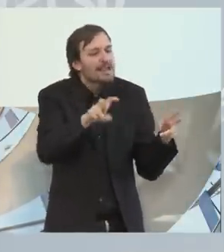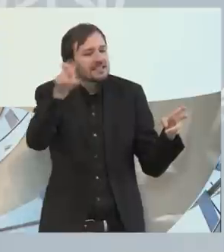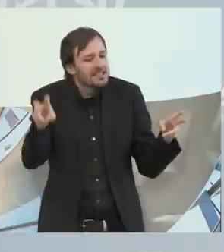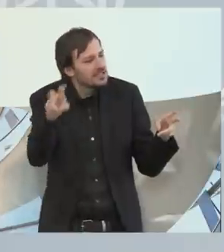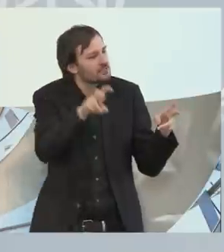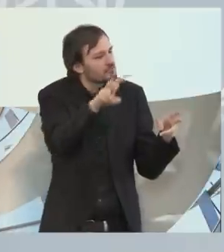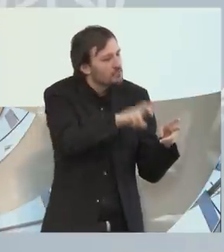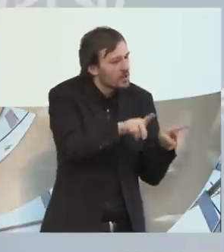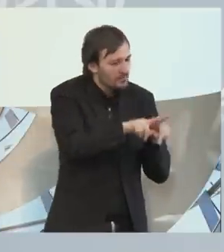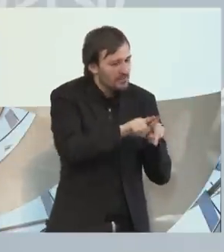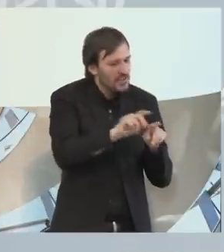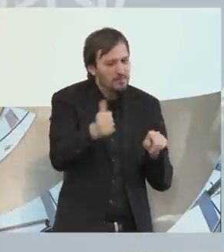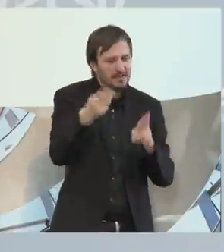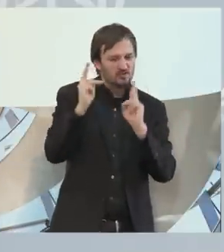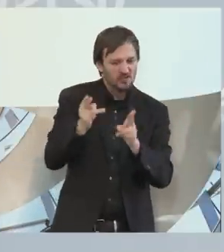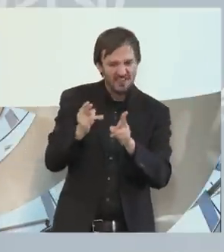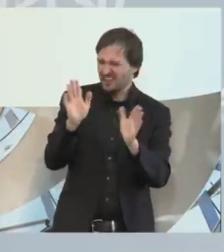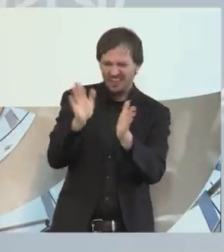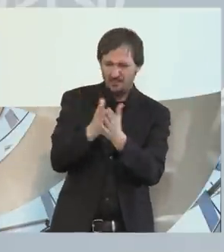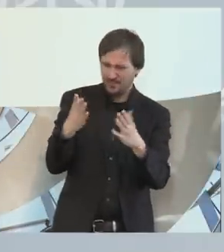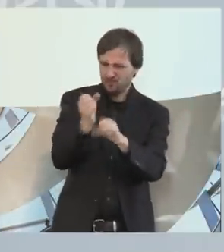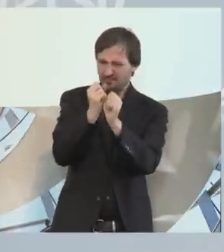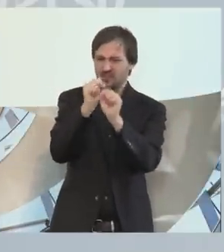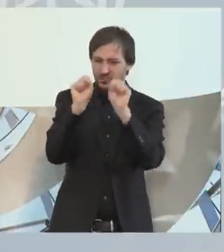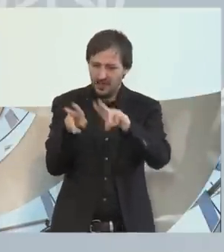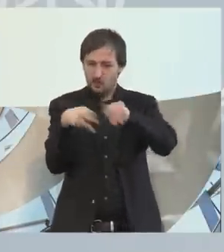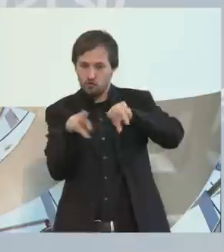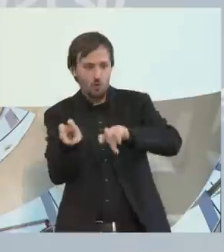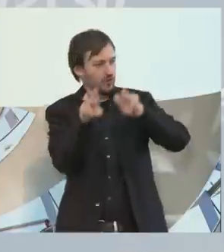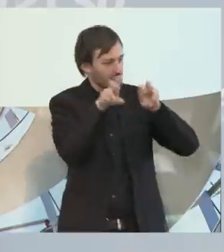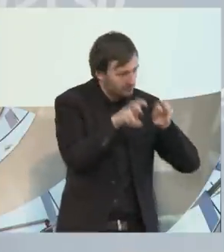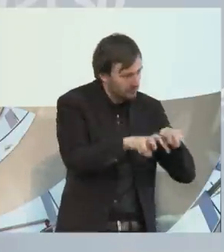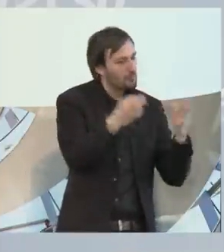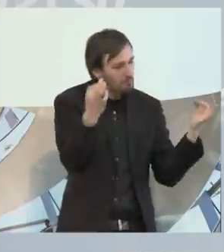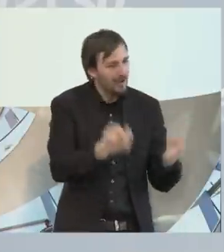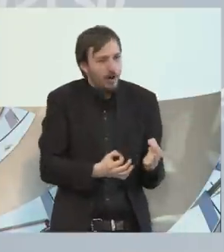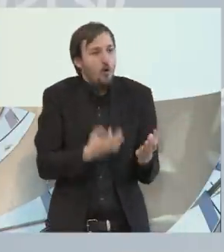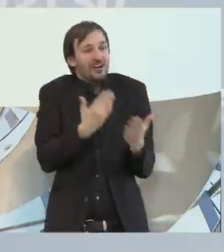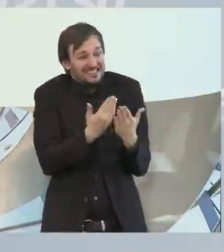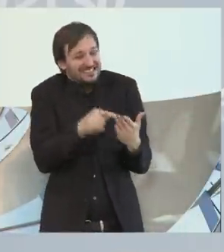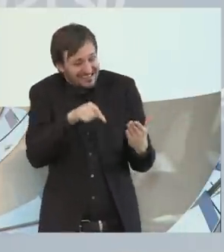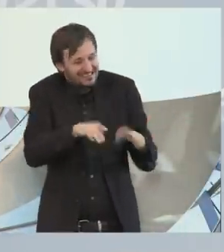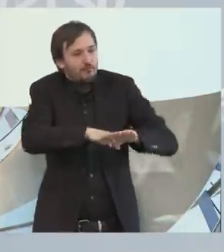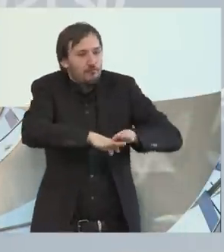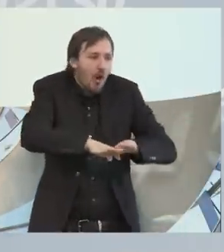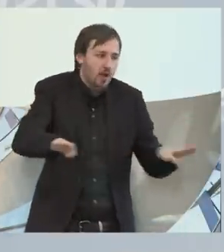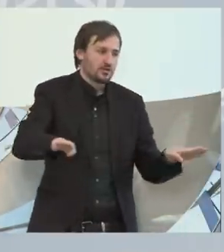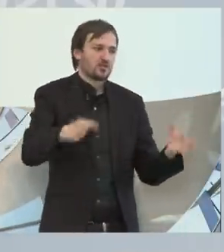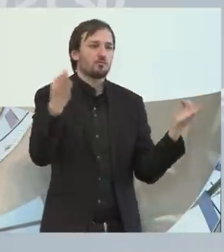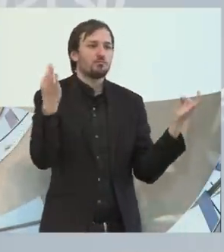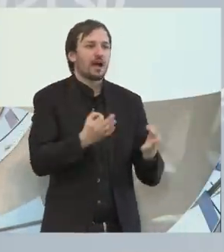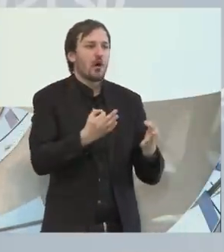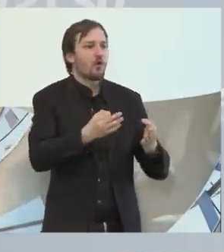Rückkehroptionen dann auch organisiert und schafft. Nur das ist es eine der Voraussetzungen. Man braucht